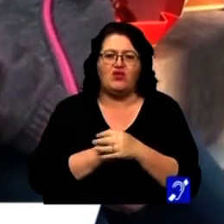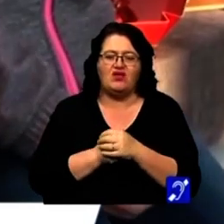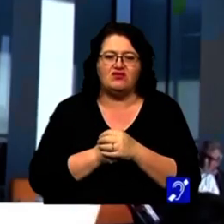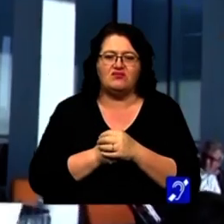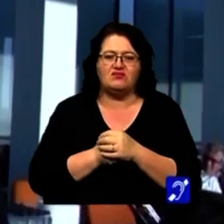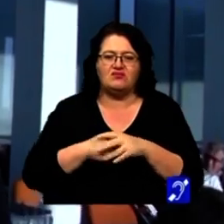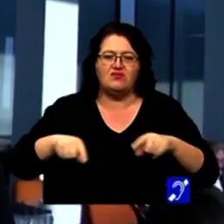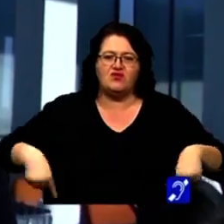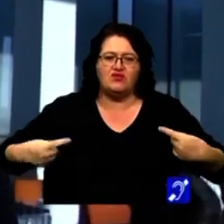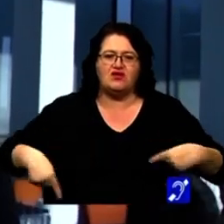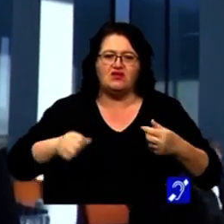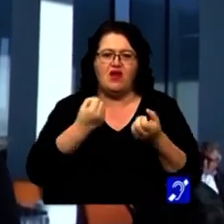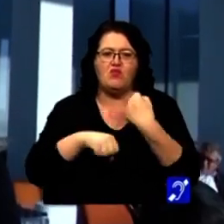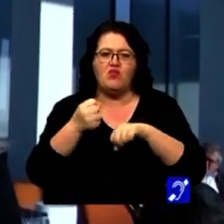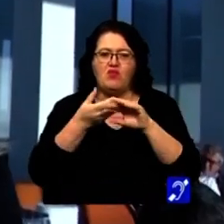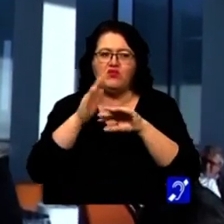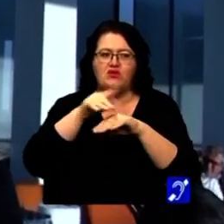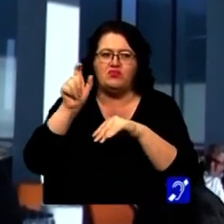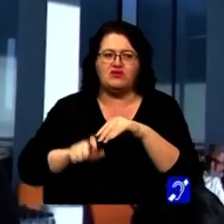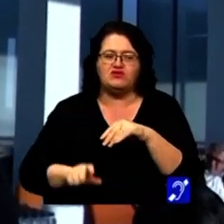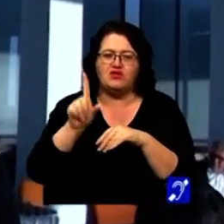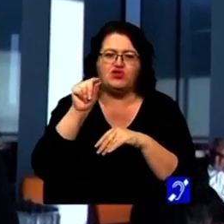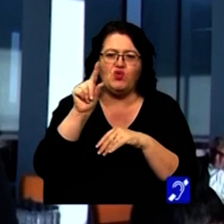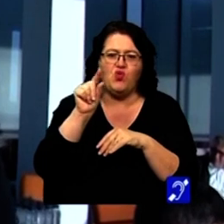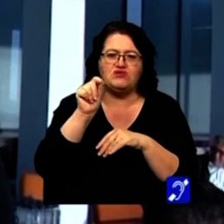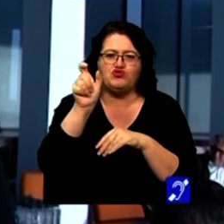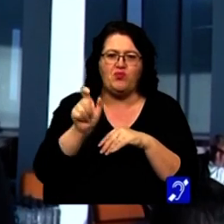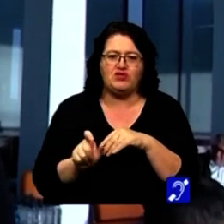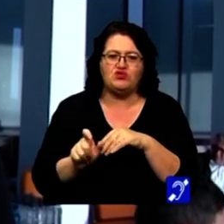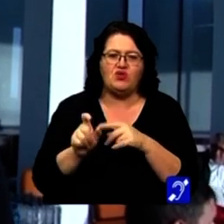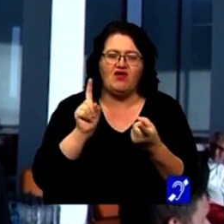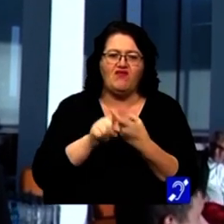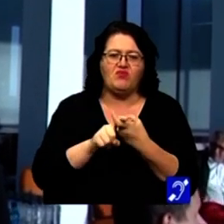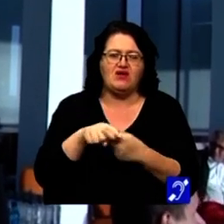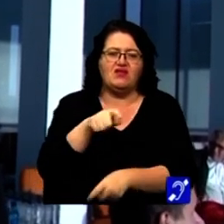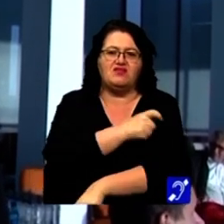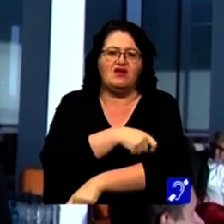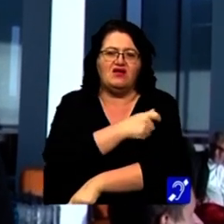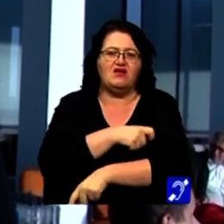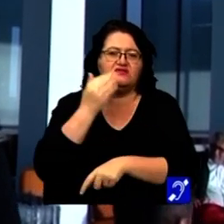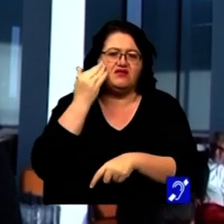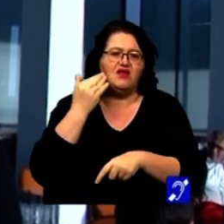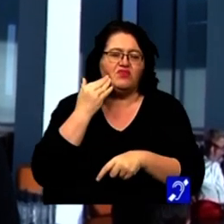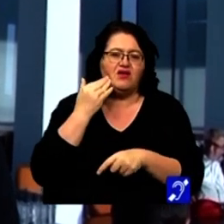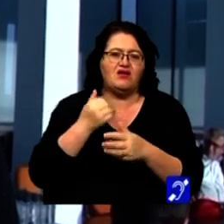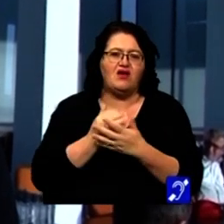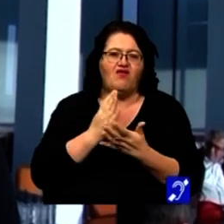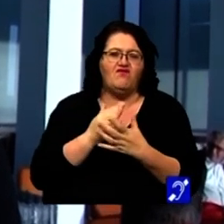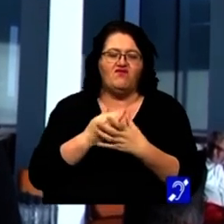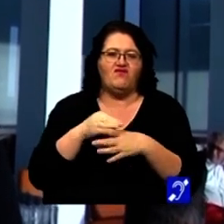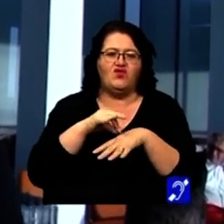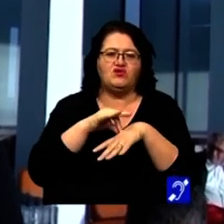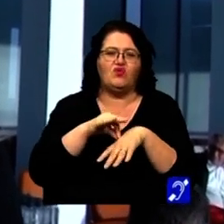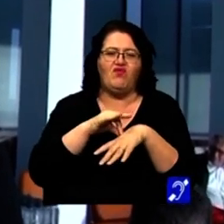Ne-am mobilizat foarte multe persoane, 20 de persoane fac parte din delegația din America, foști guvernători